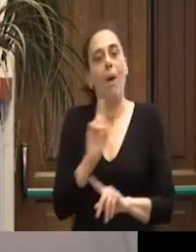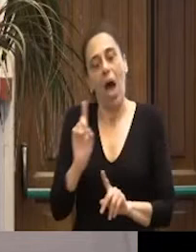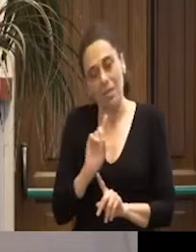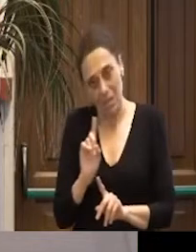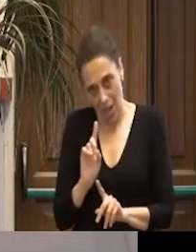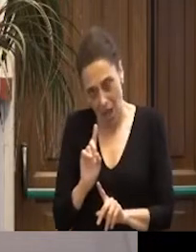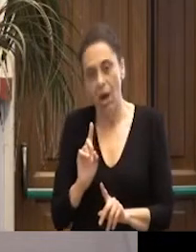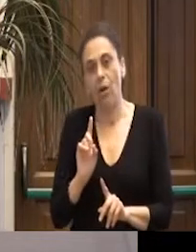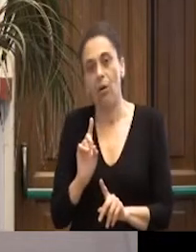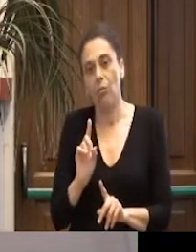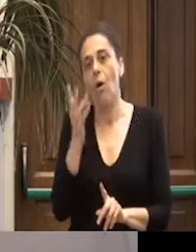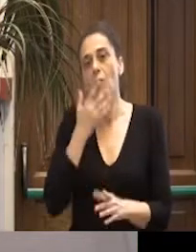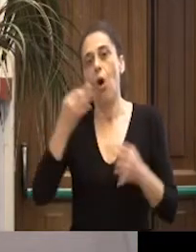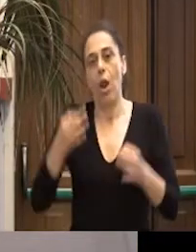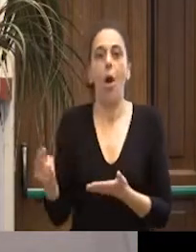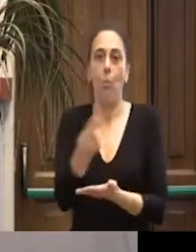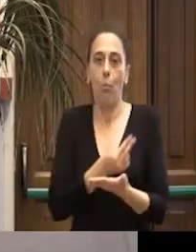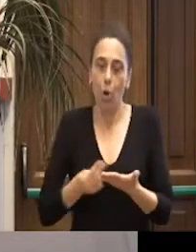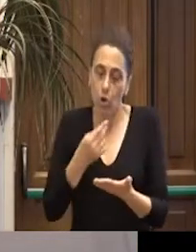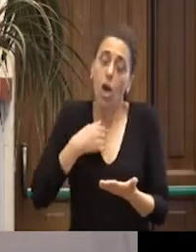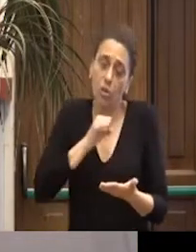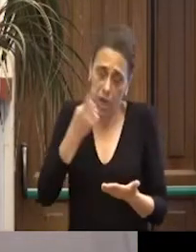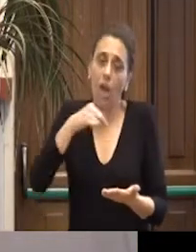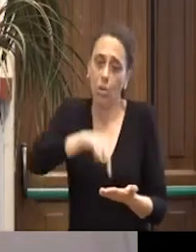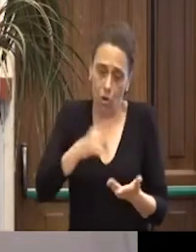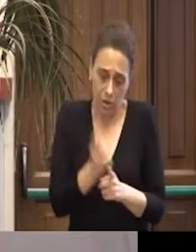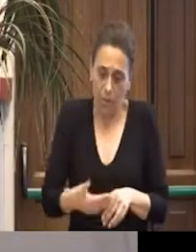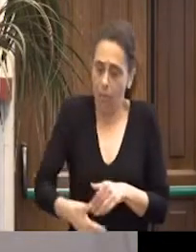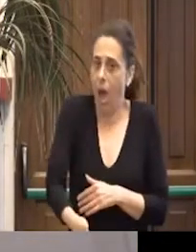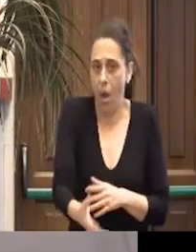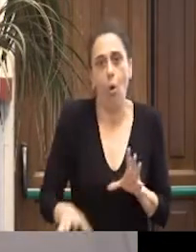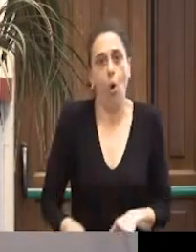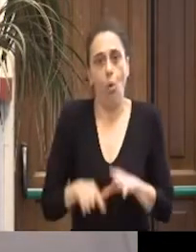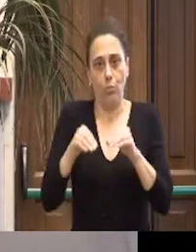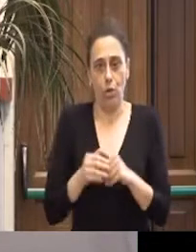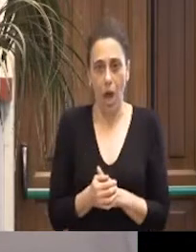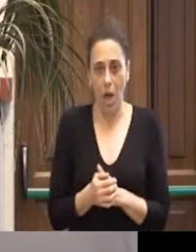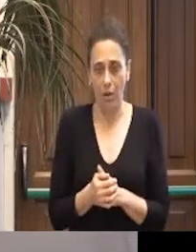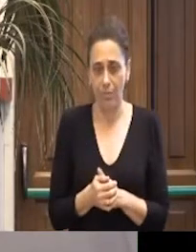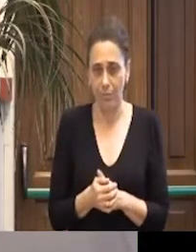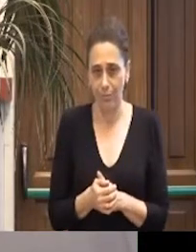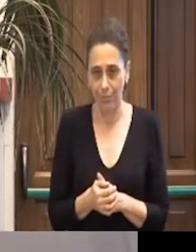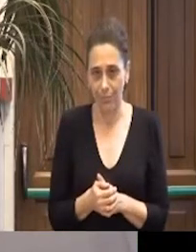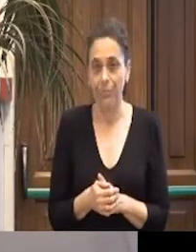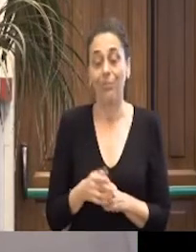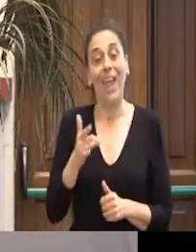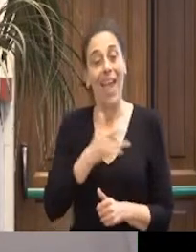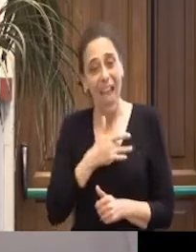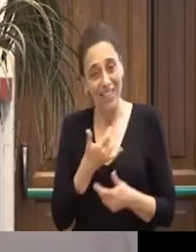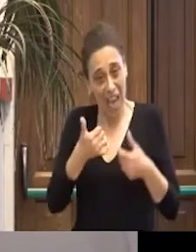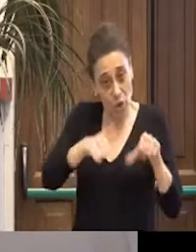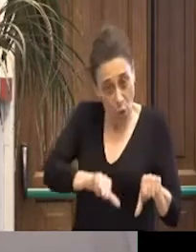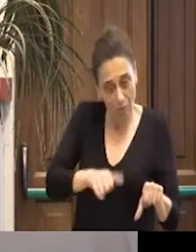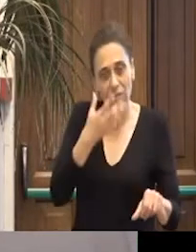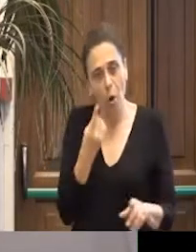e quindi magari anche su questo cominceremo a misurarci. Aggiungo all'etica della sconfitta un